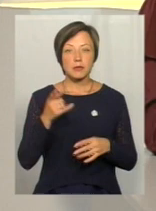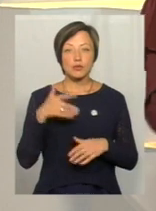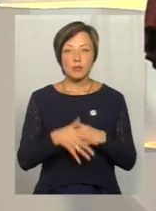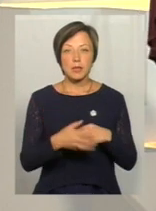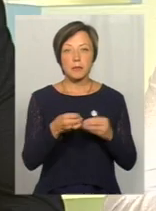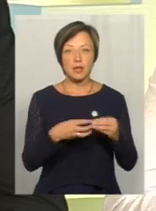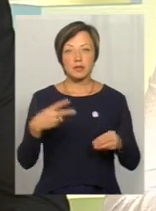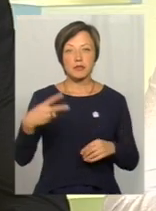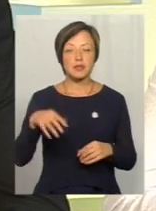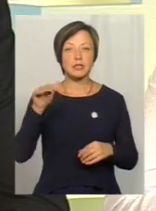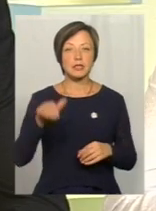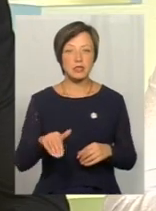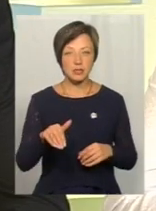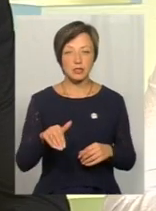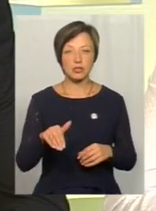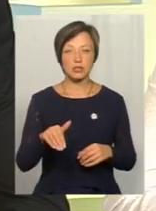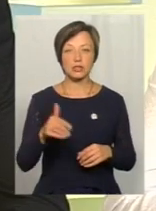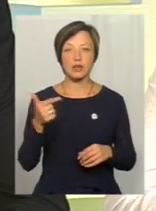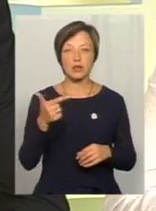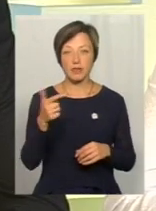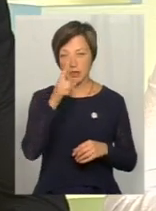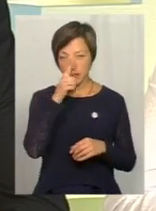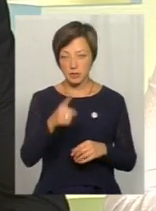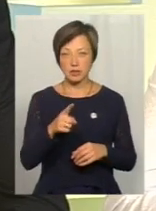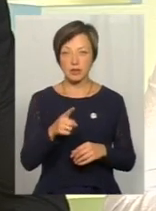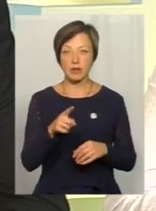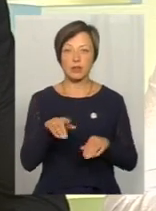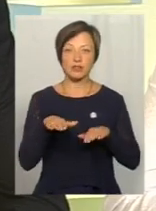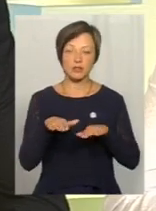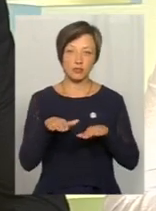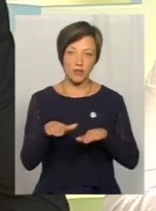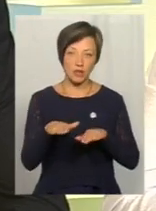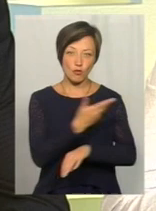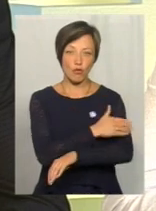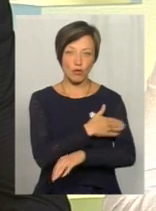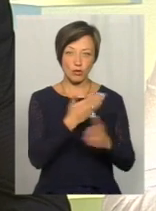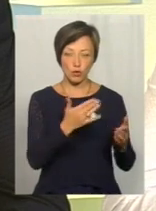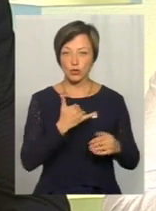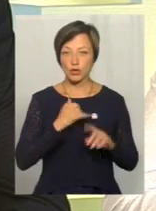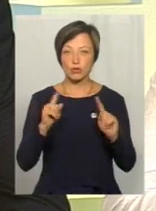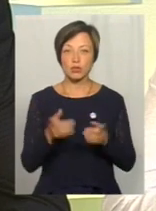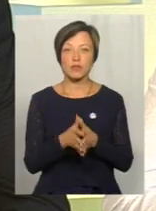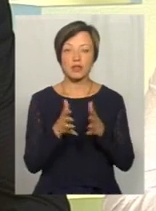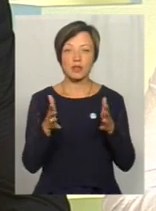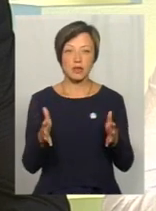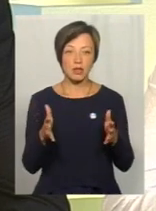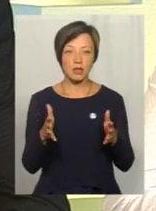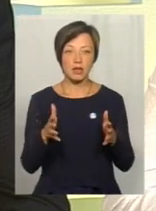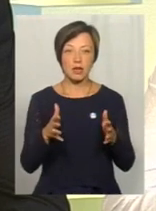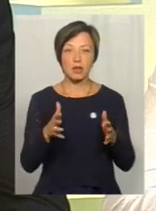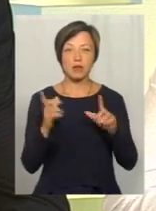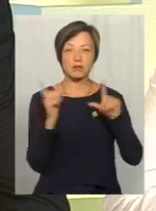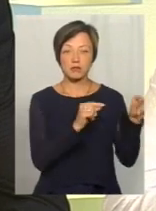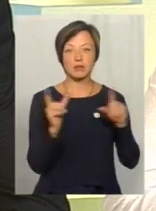15-20 тисяч гривень на місяць, ну, получають швачки і в Польщі. Почнемо з того, що в нас дуже великий відток людей, де в